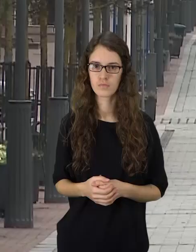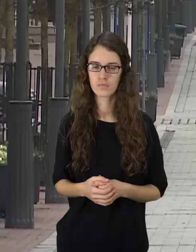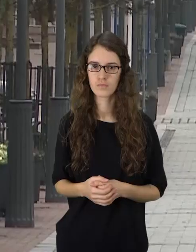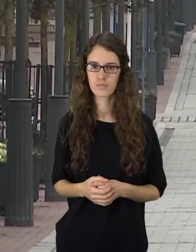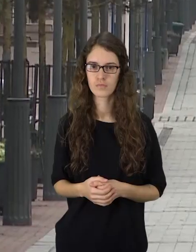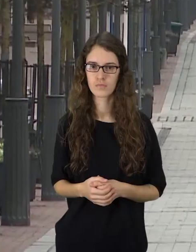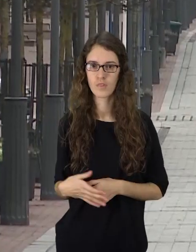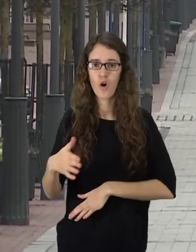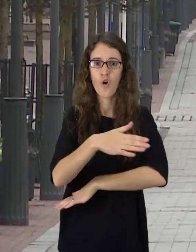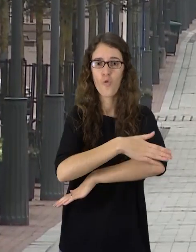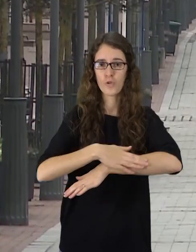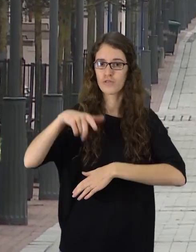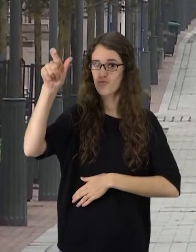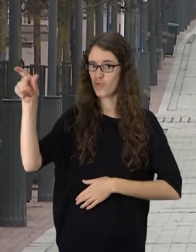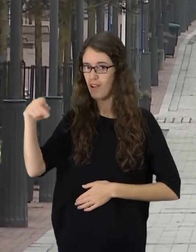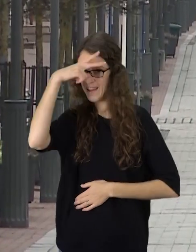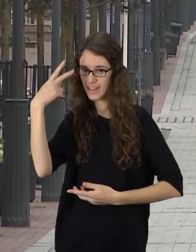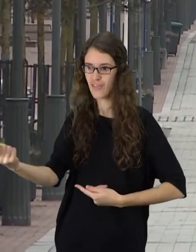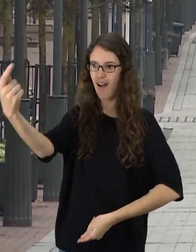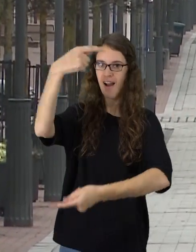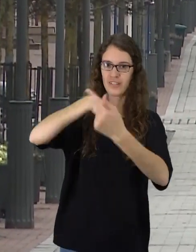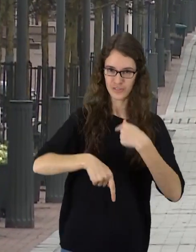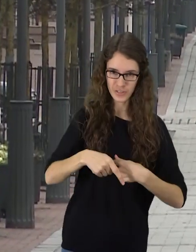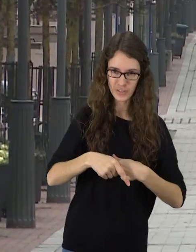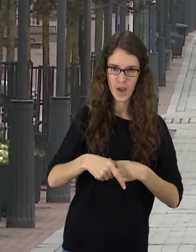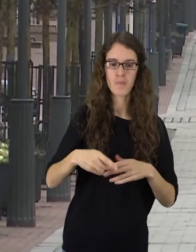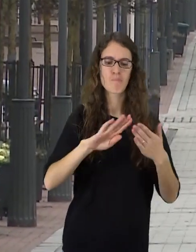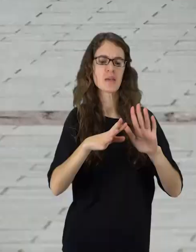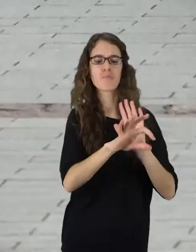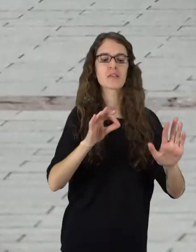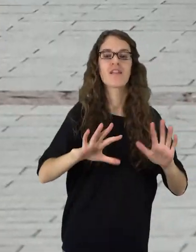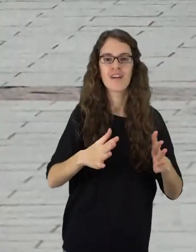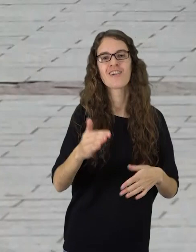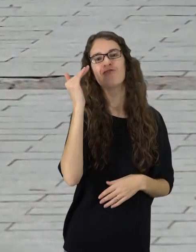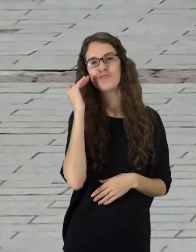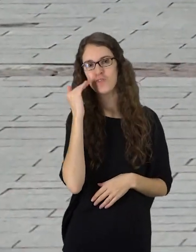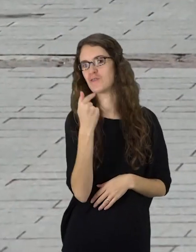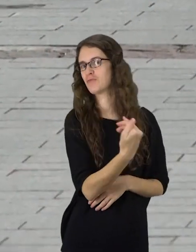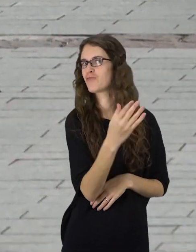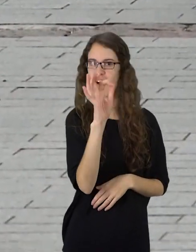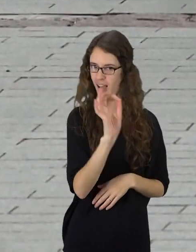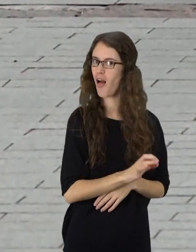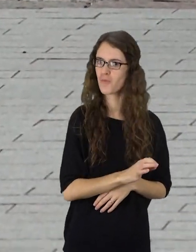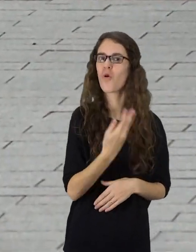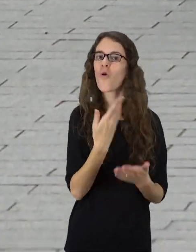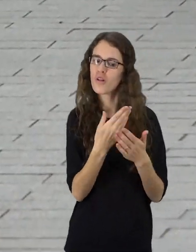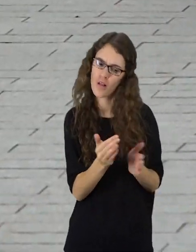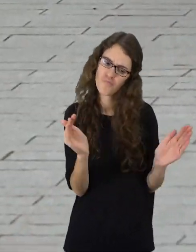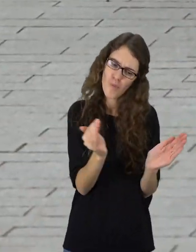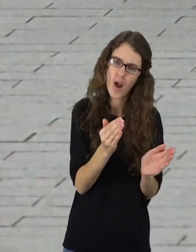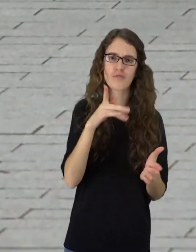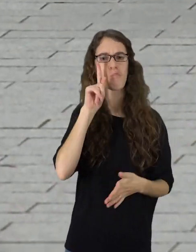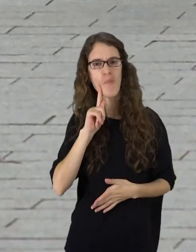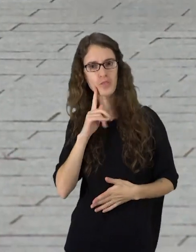Dažnai imigrantai renkasi šiaulių miesto, kadangi jis yra mažas ir kompaktiškas. Nors dauguma kita taučių bendruomenių yra gausios,